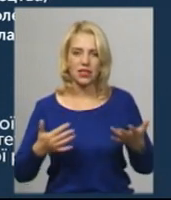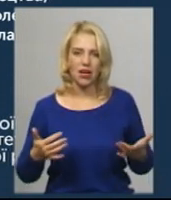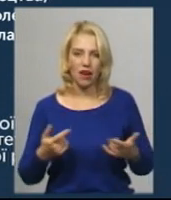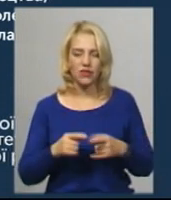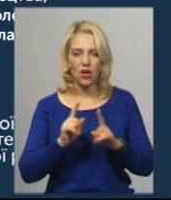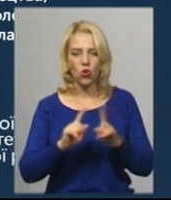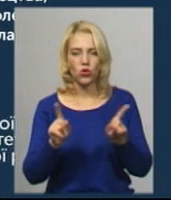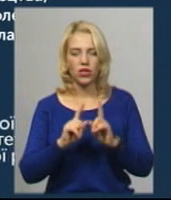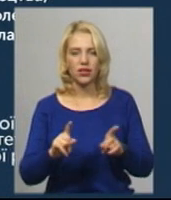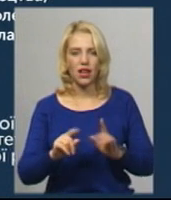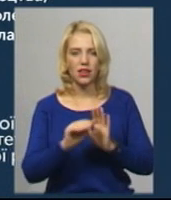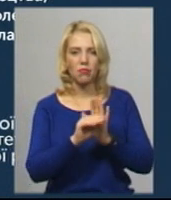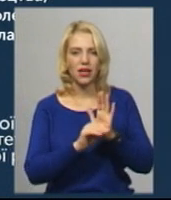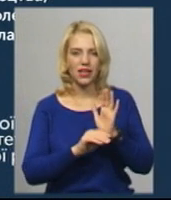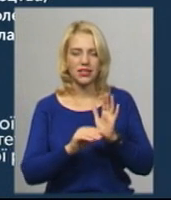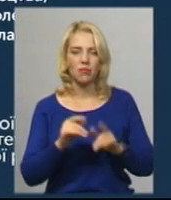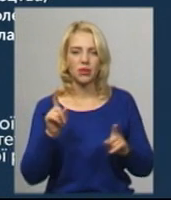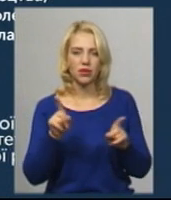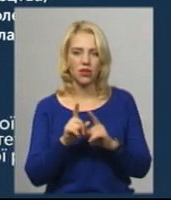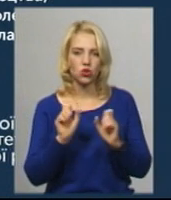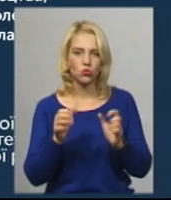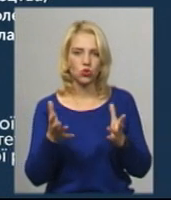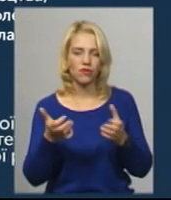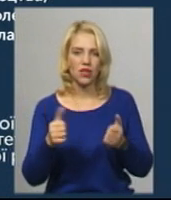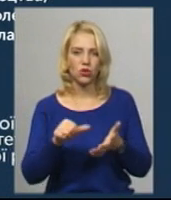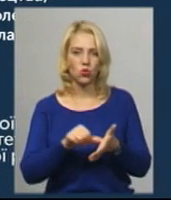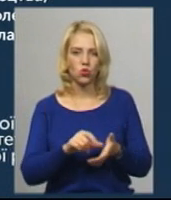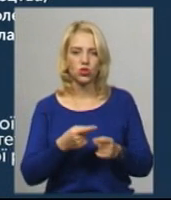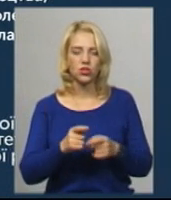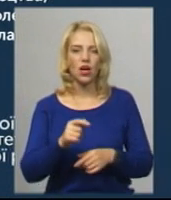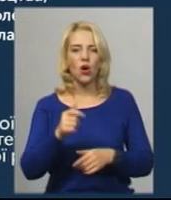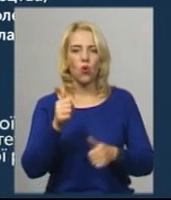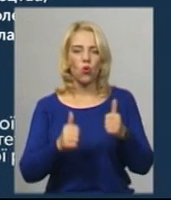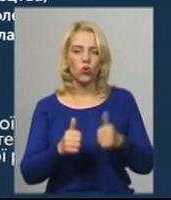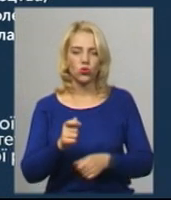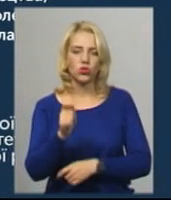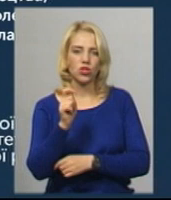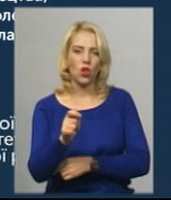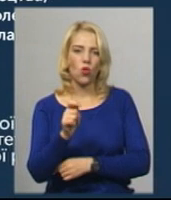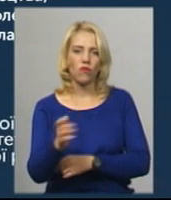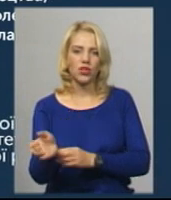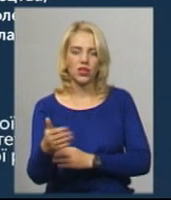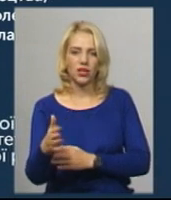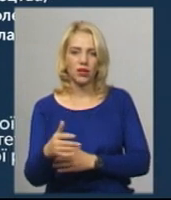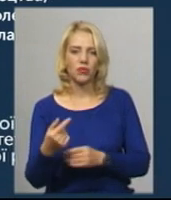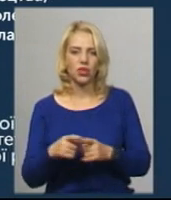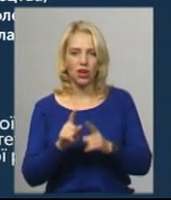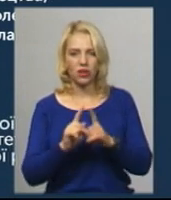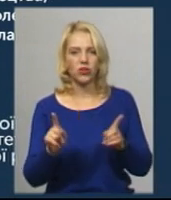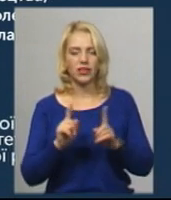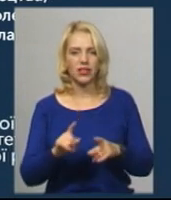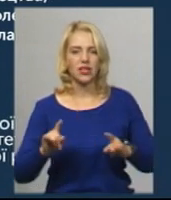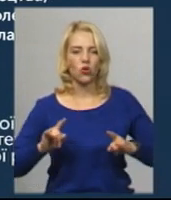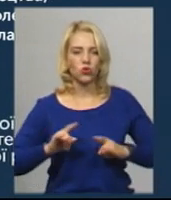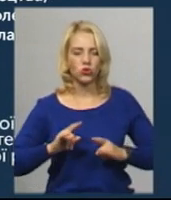та старовинними рецептами, взяти участь у конкурсі зловлі риби та фотосесії в костюмах княжої доби,